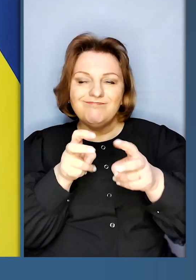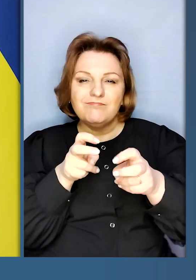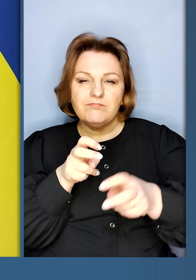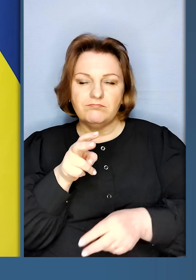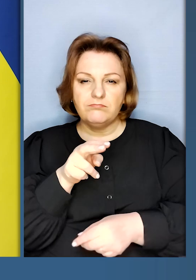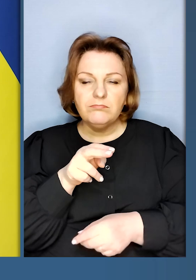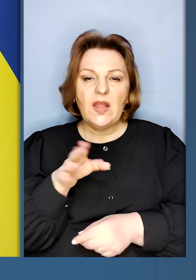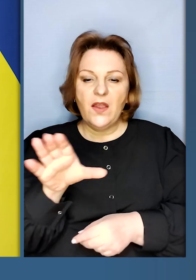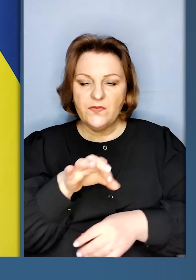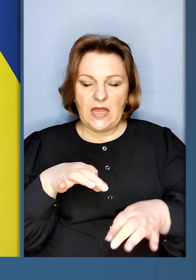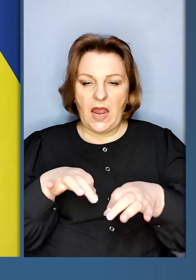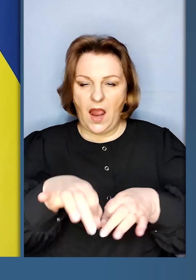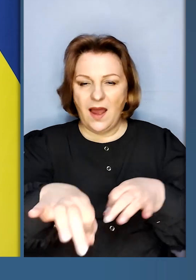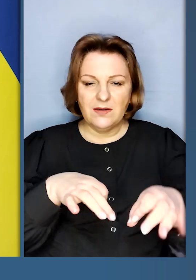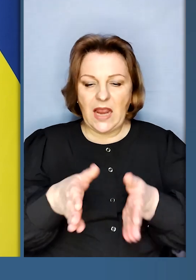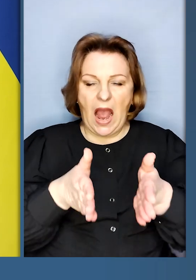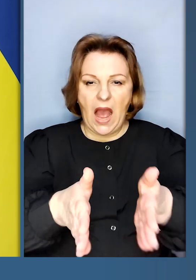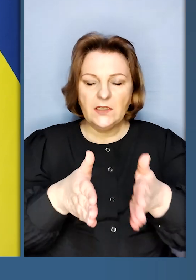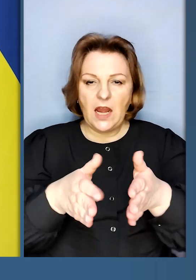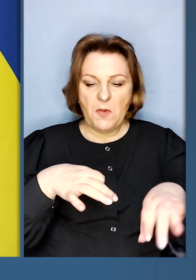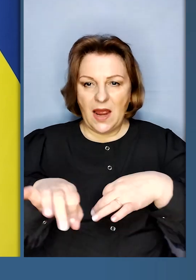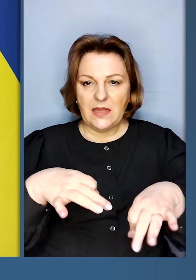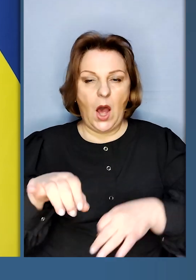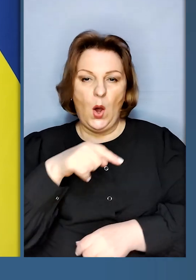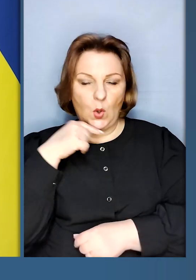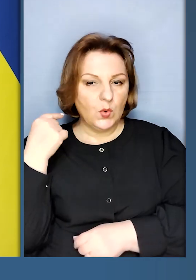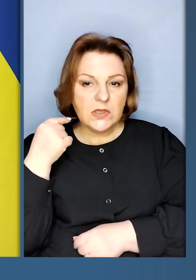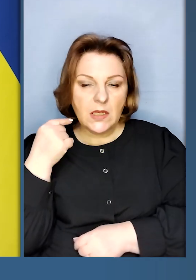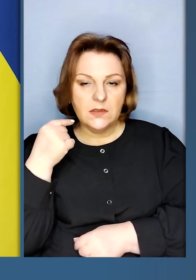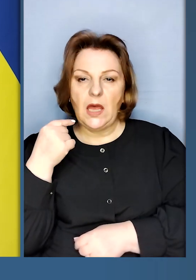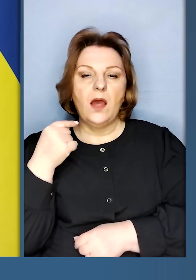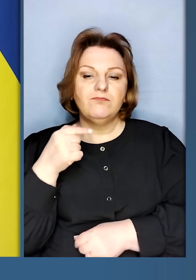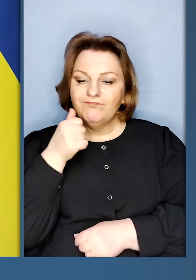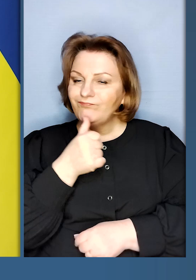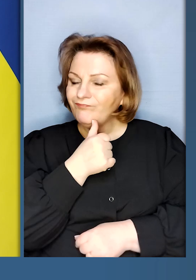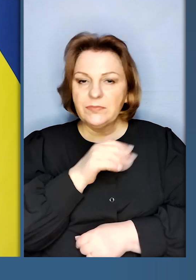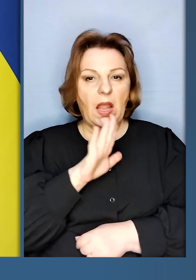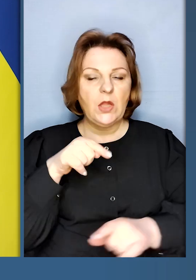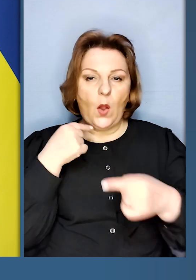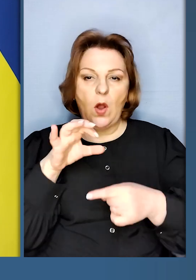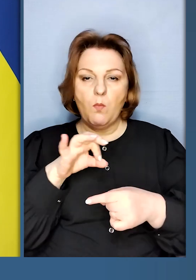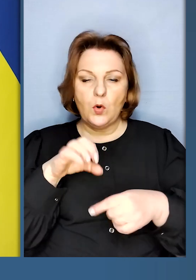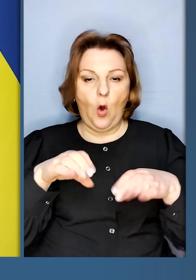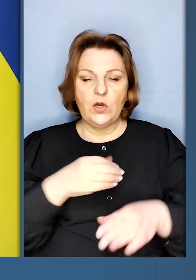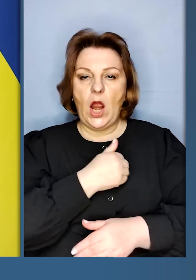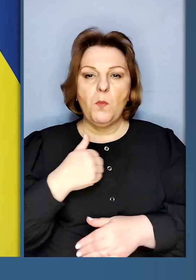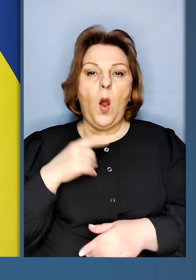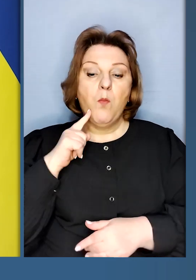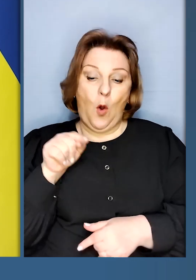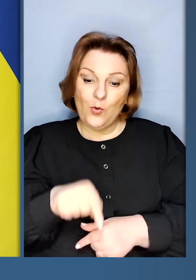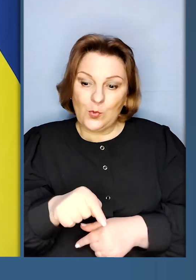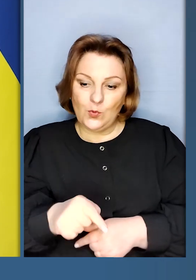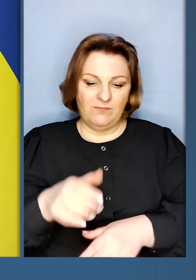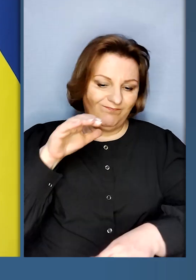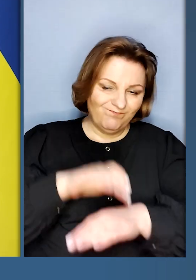відслідковують всі артерії транспортні російської федерації. І тому не говорили про рішення Польщі,